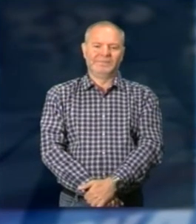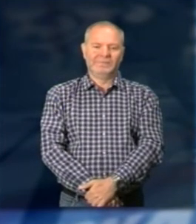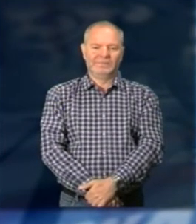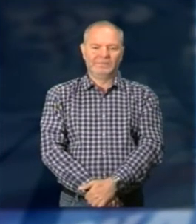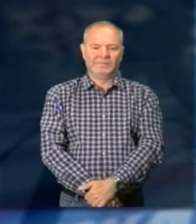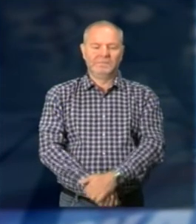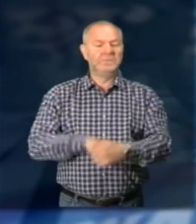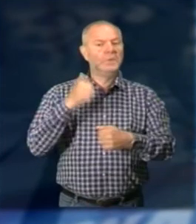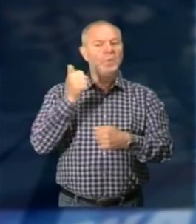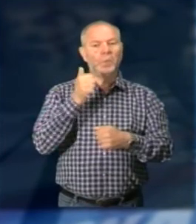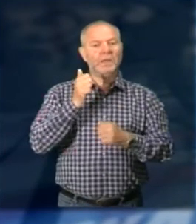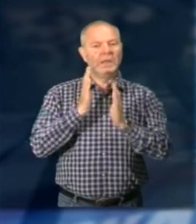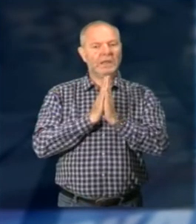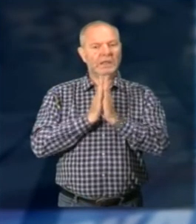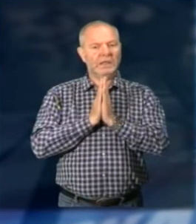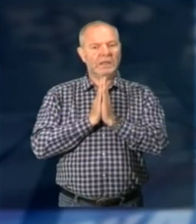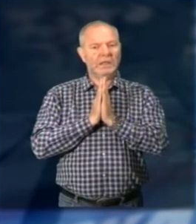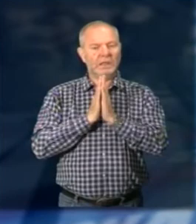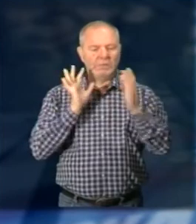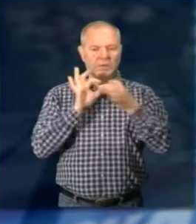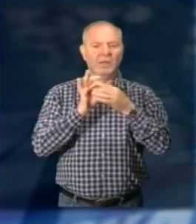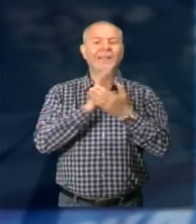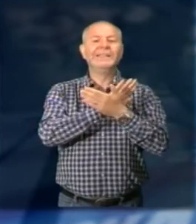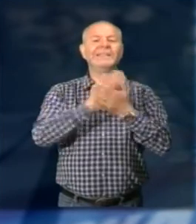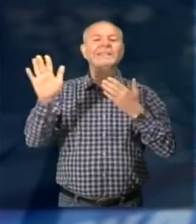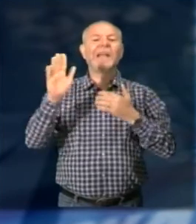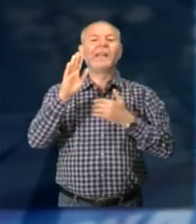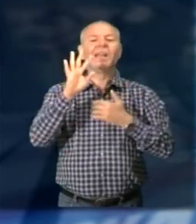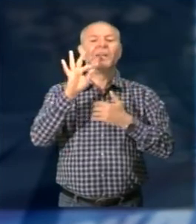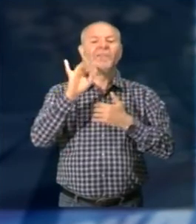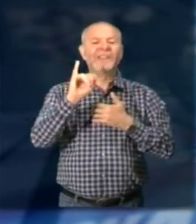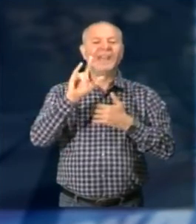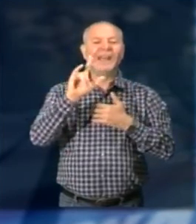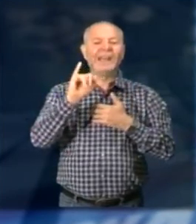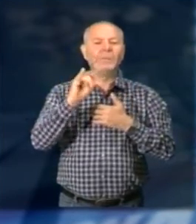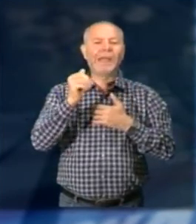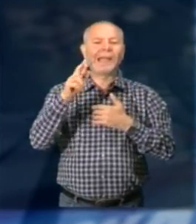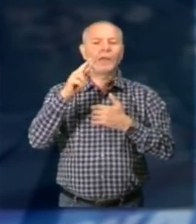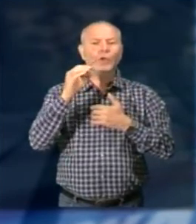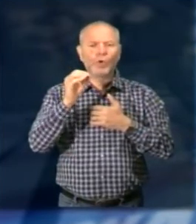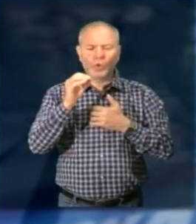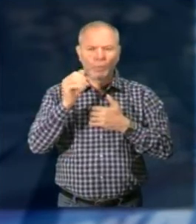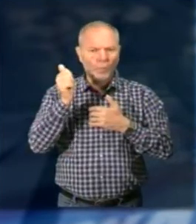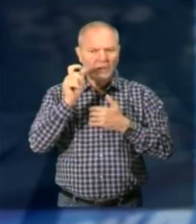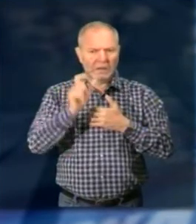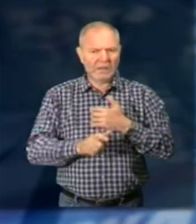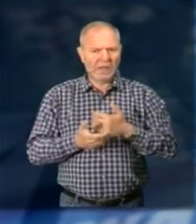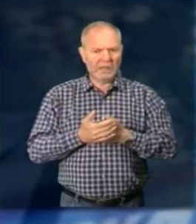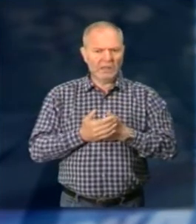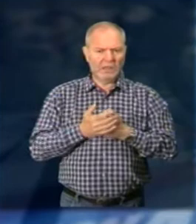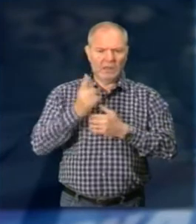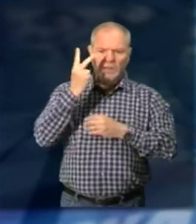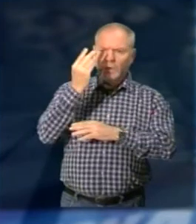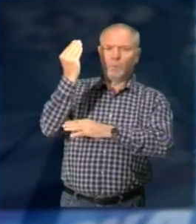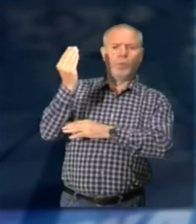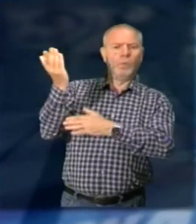È l'unica chiesa in Italia dedicata a San Filiberto ed è qui a Pella Non è solo uno splendido panorama, ma è molto di più perché è un monumento